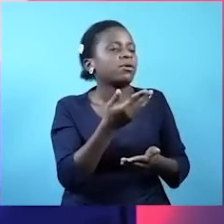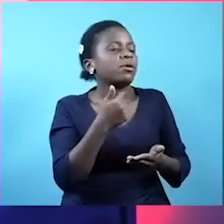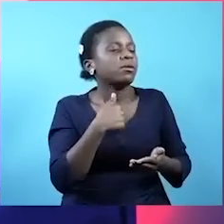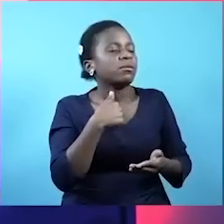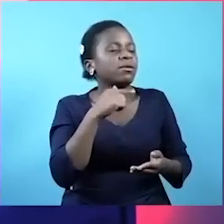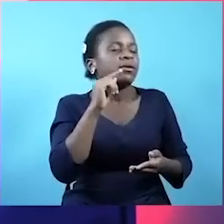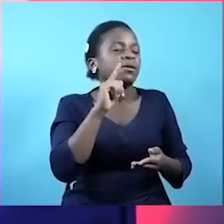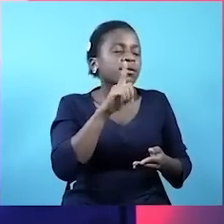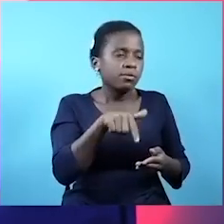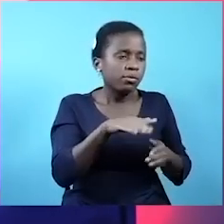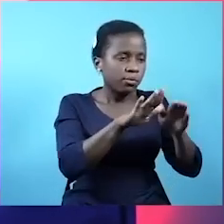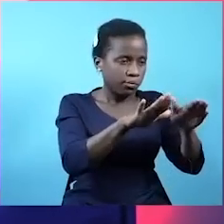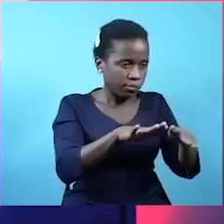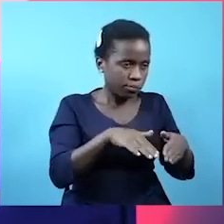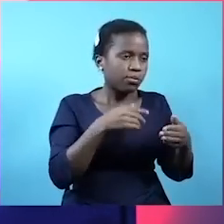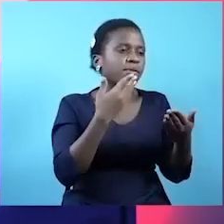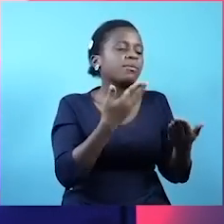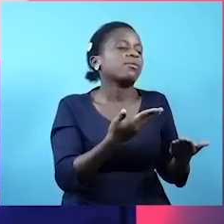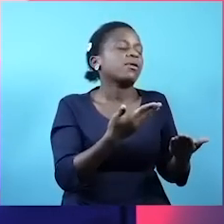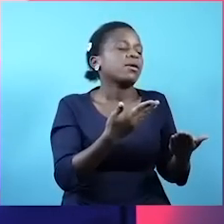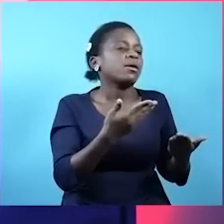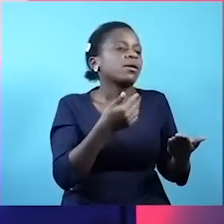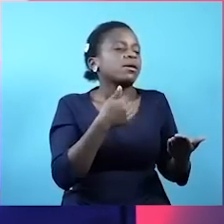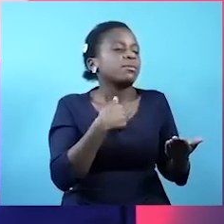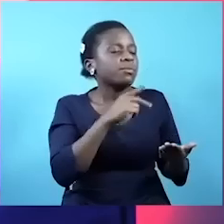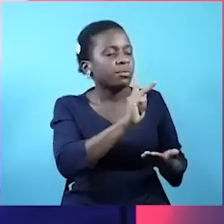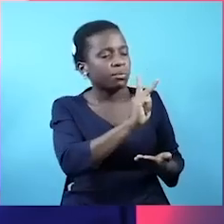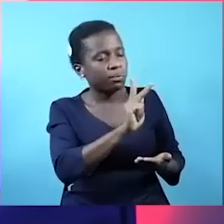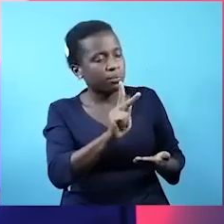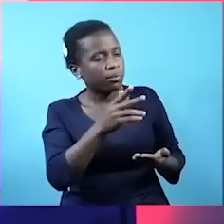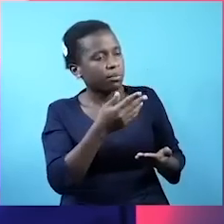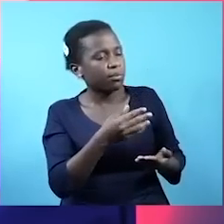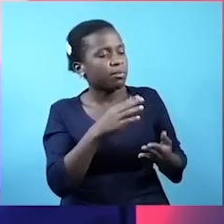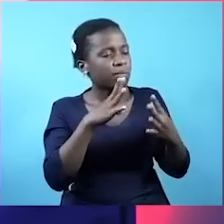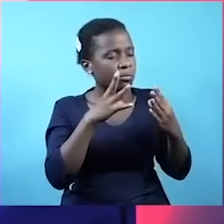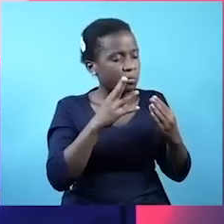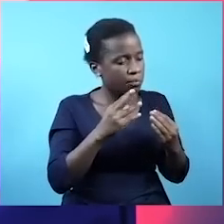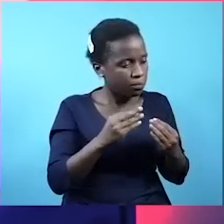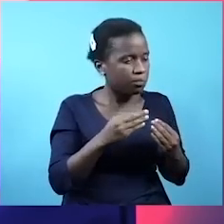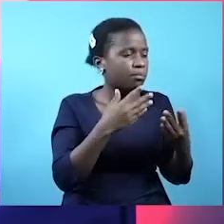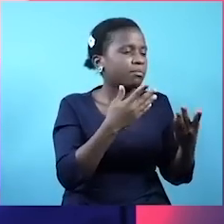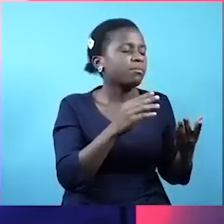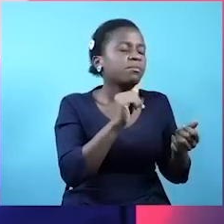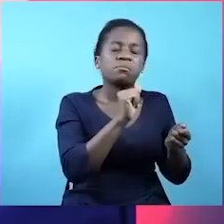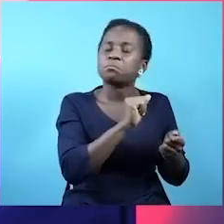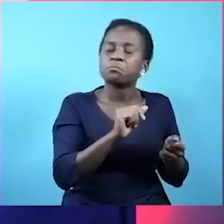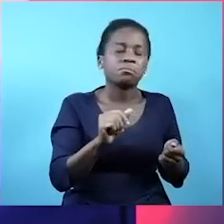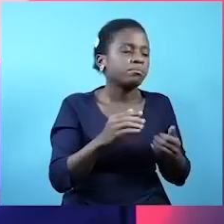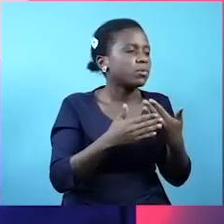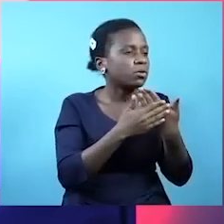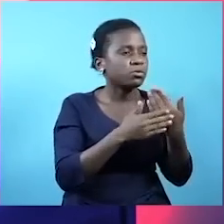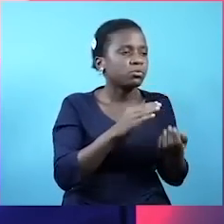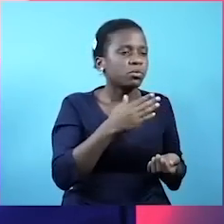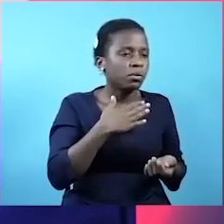Tulienda pale na kiguangara. Walipo takuweka nikoambia. This is wrong na sita kubali mina wananchuwa. Nandivyo kilichofanika.